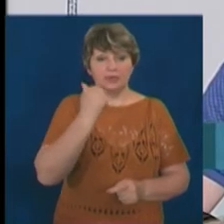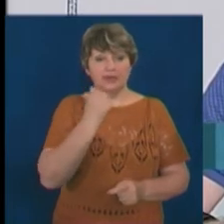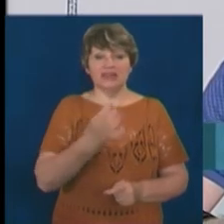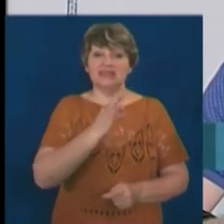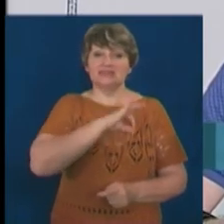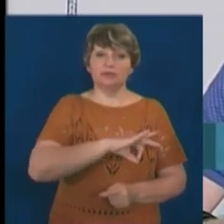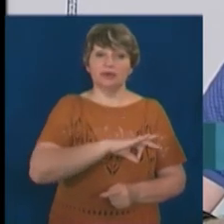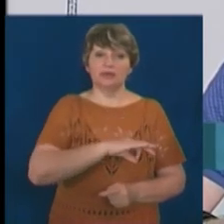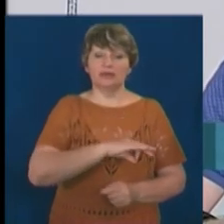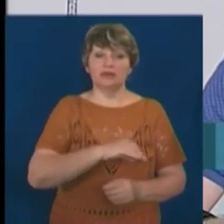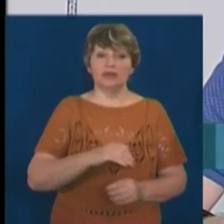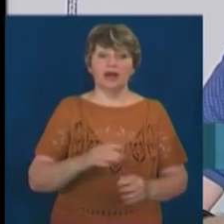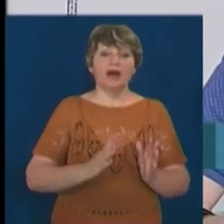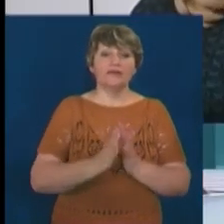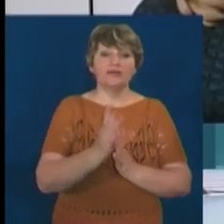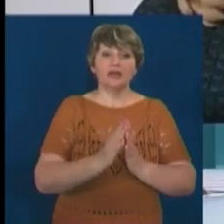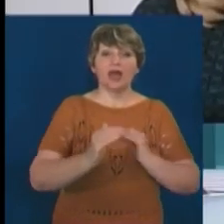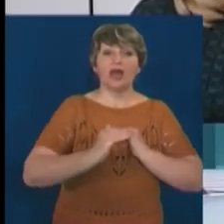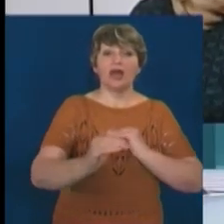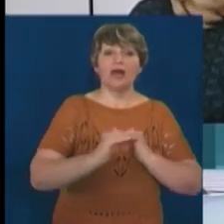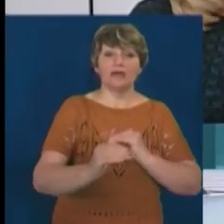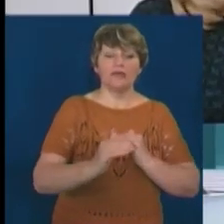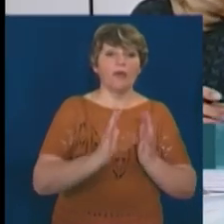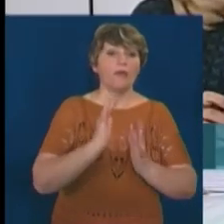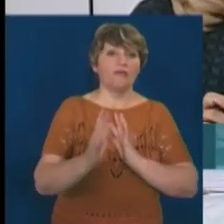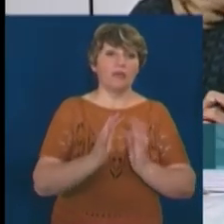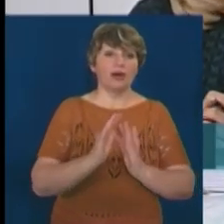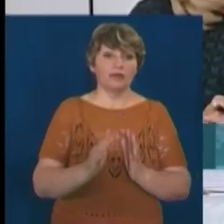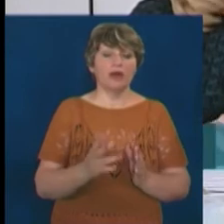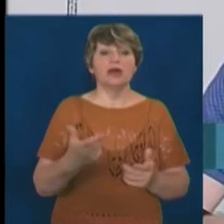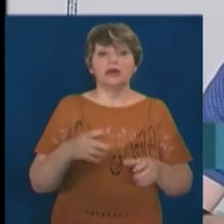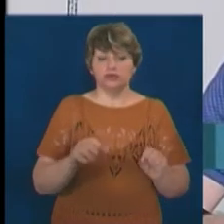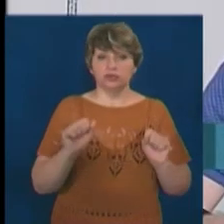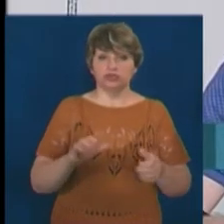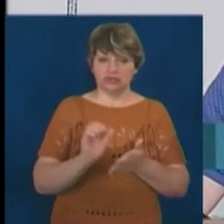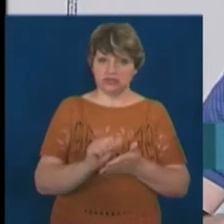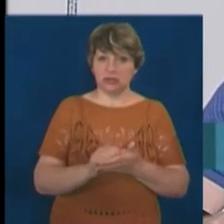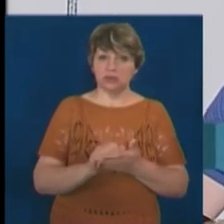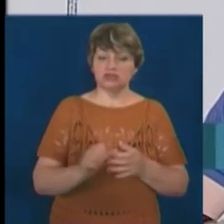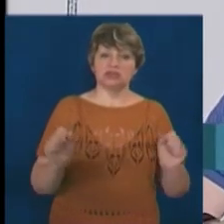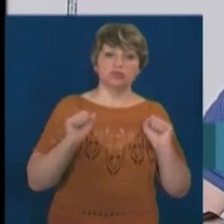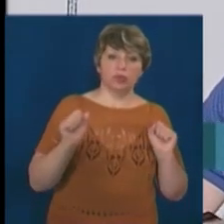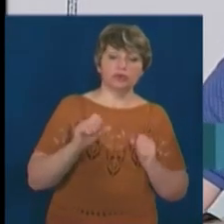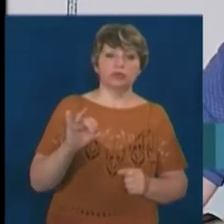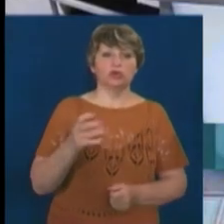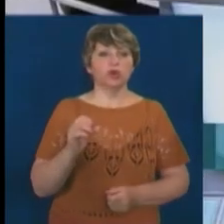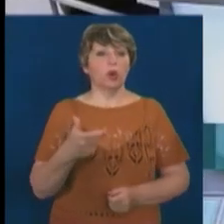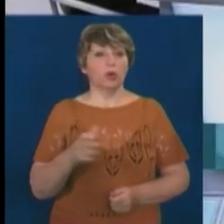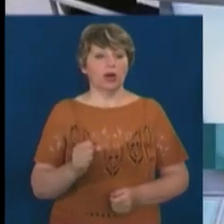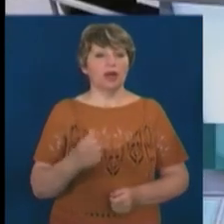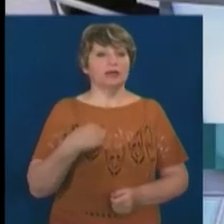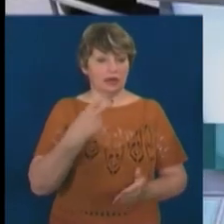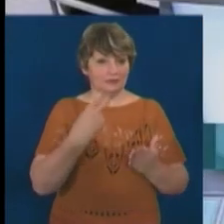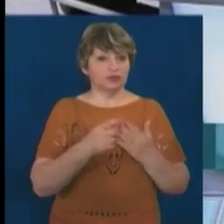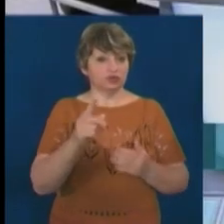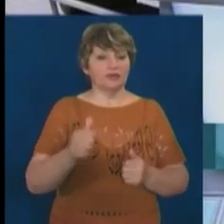в парку як місце, на якому можна займатися спортом, йогою займатися. Я бачу, що ви пишаєтеся